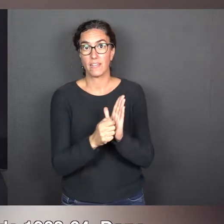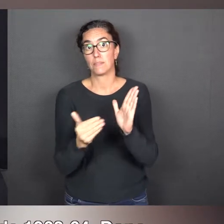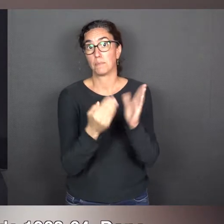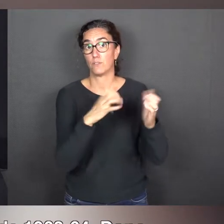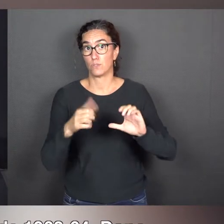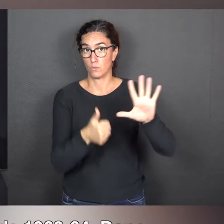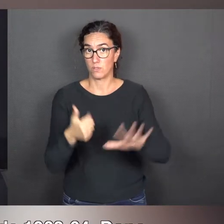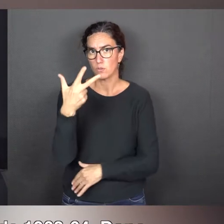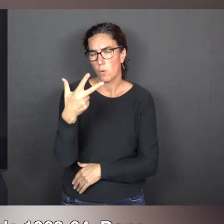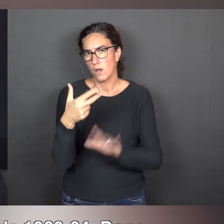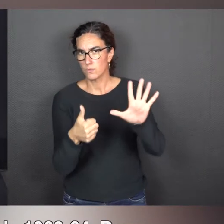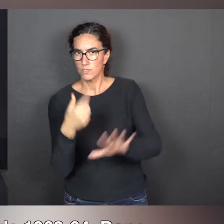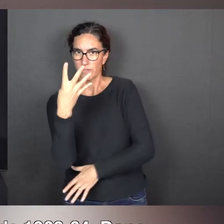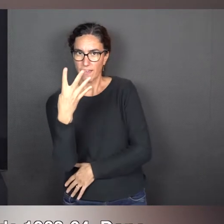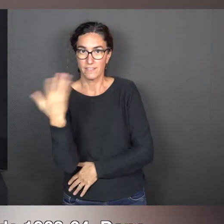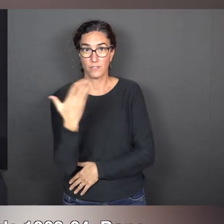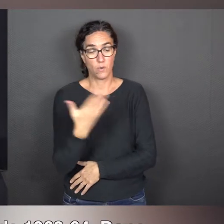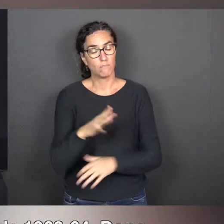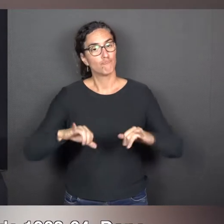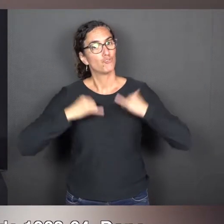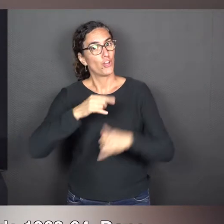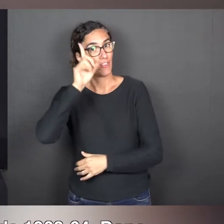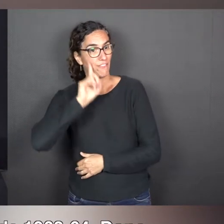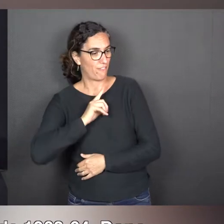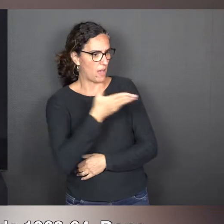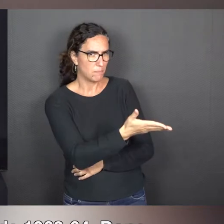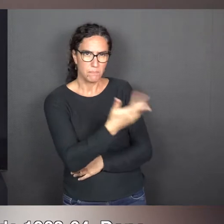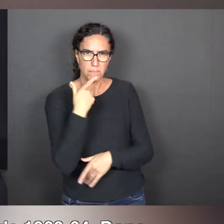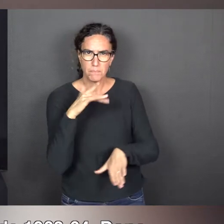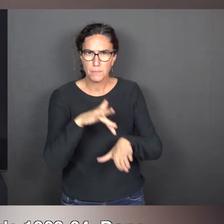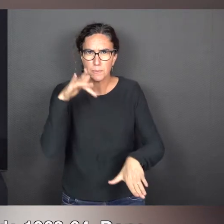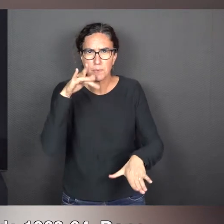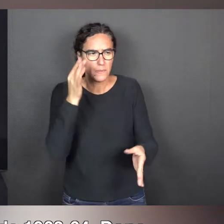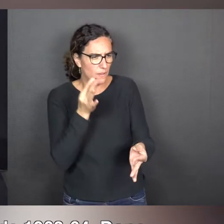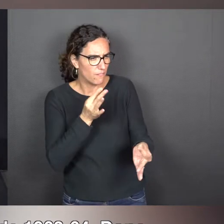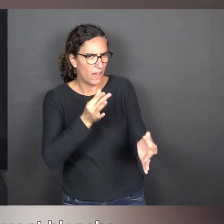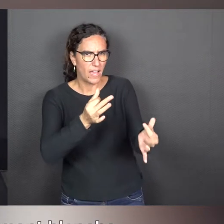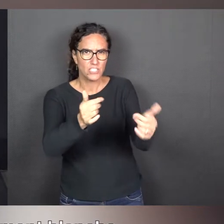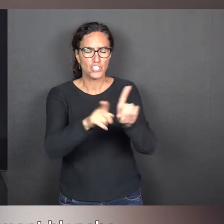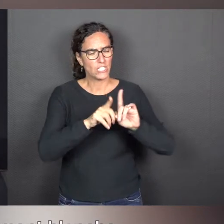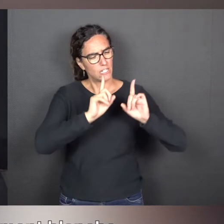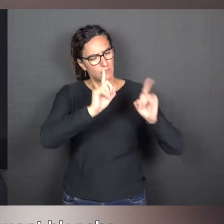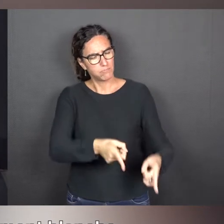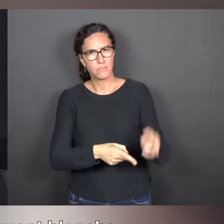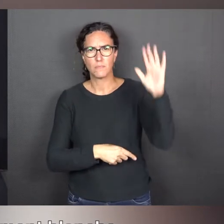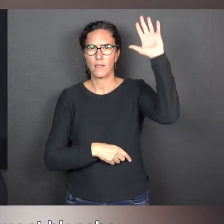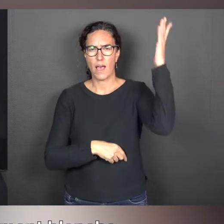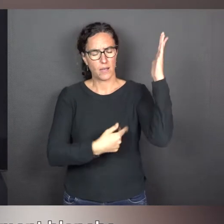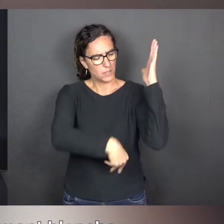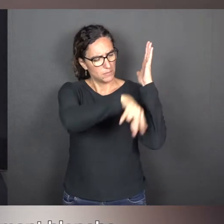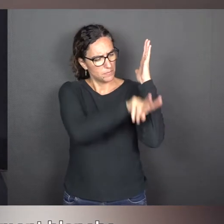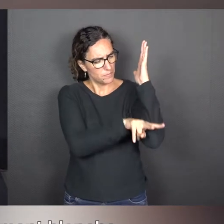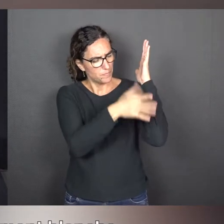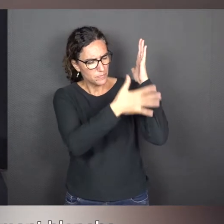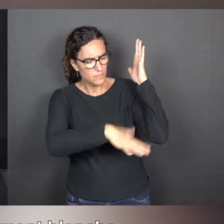-64. Donc, on voit cette jeune femme frêle, étendue au pied d'un arbre. Elle est entièrement blanche,